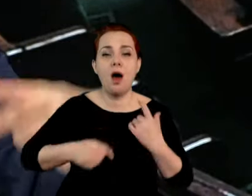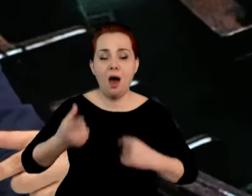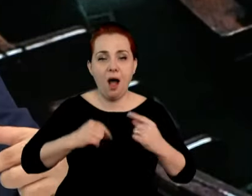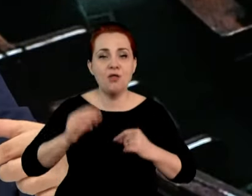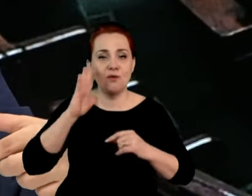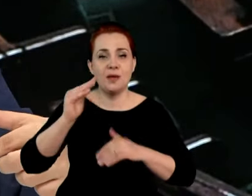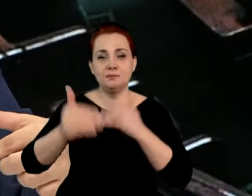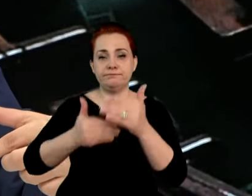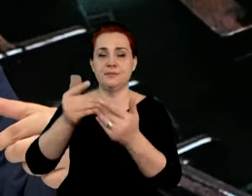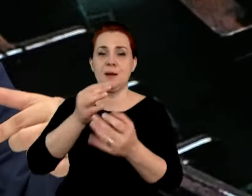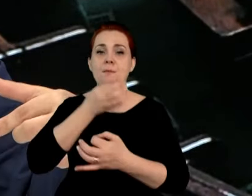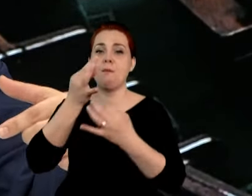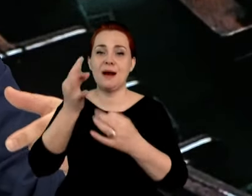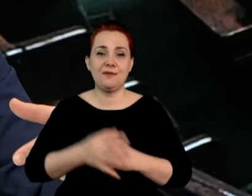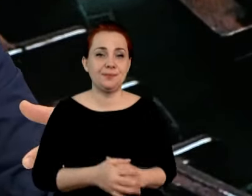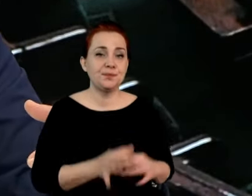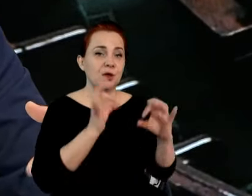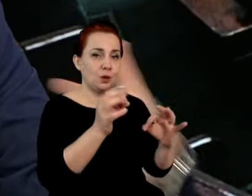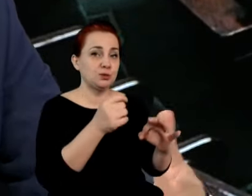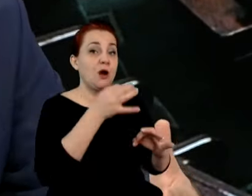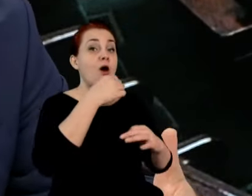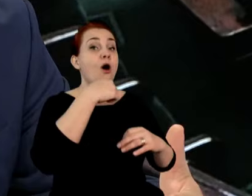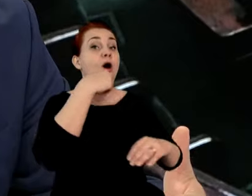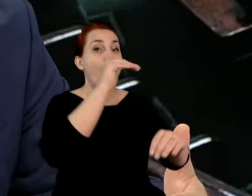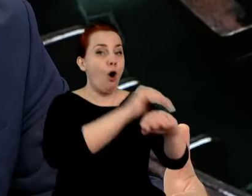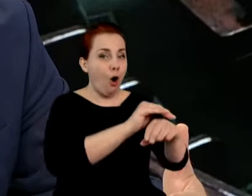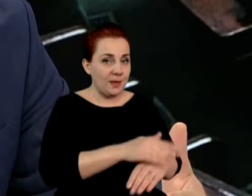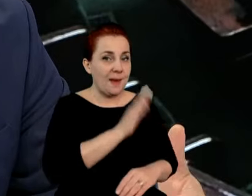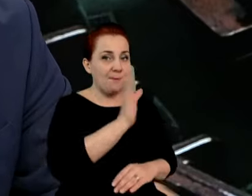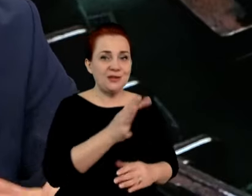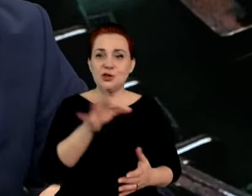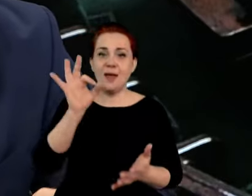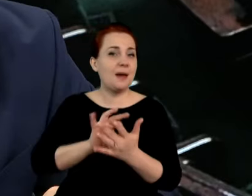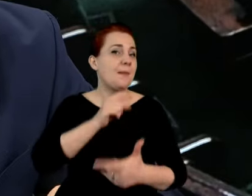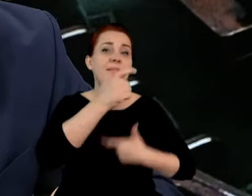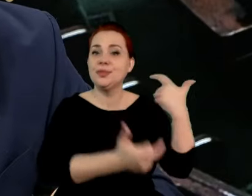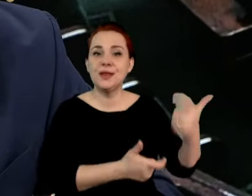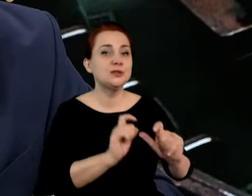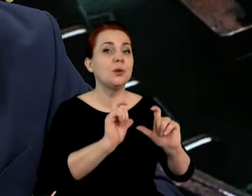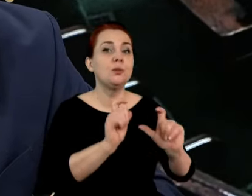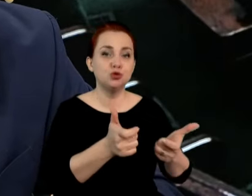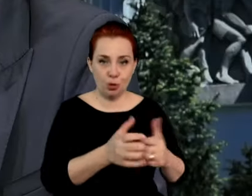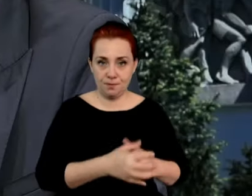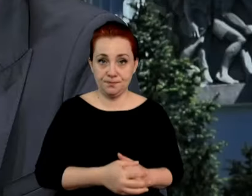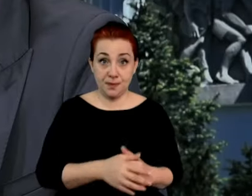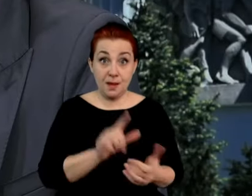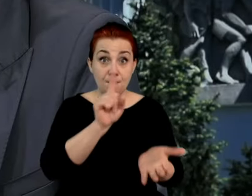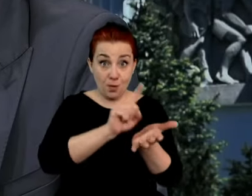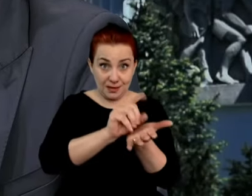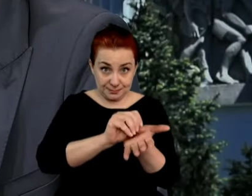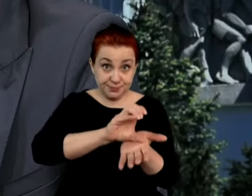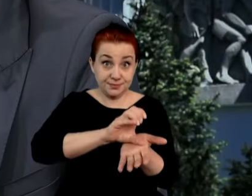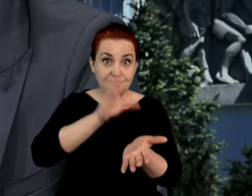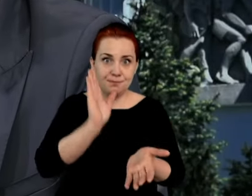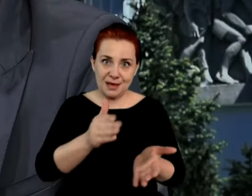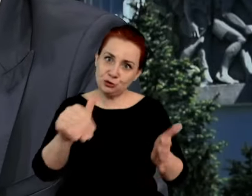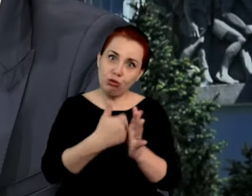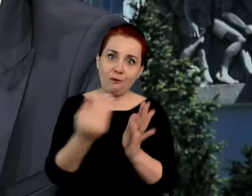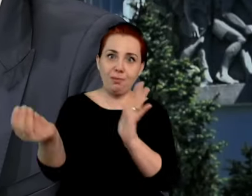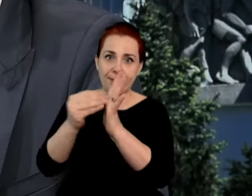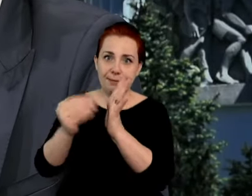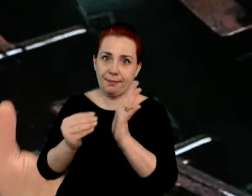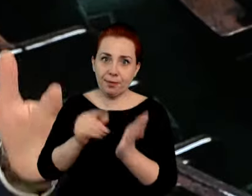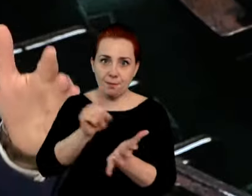powiedzieć, co obiecacie, to może pan powiedzieć, czego na pewno nie zrobicie, jak wygracie wyborów. Podniesiecie podatki? Panie redaktorze, może pan